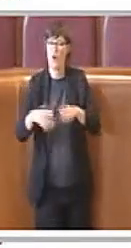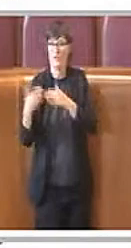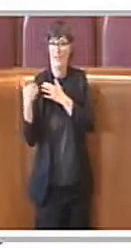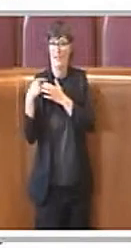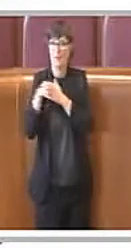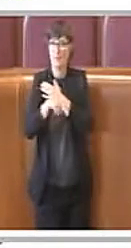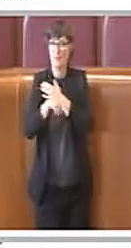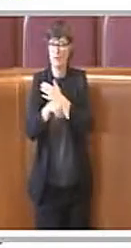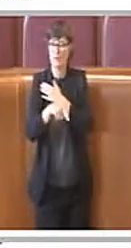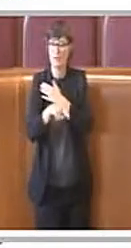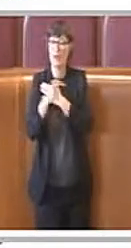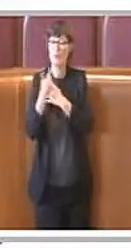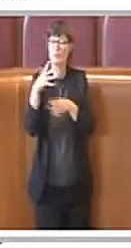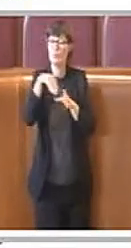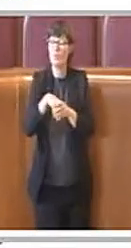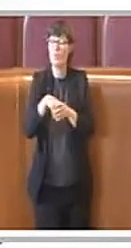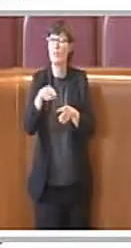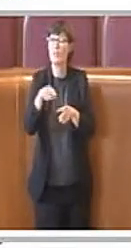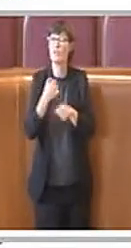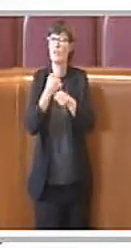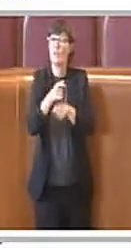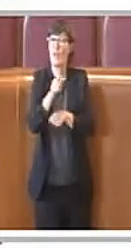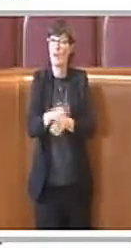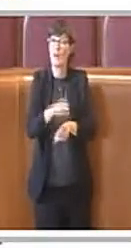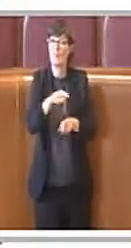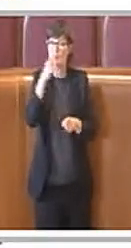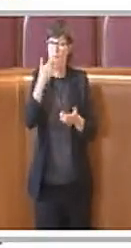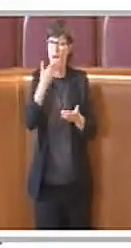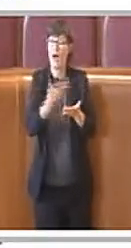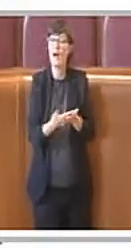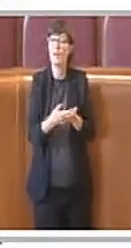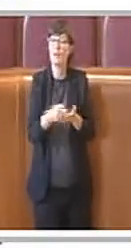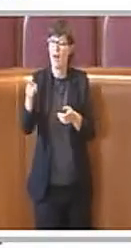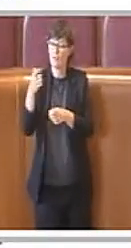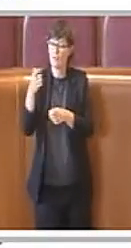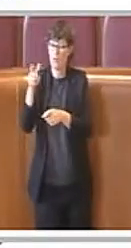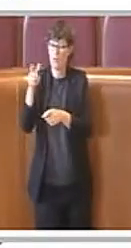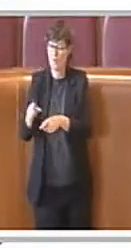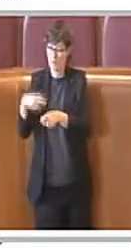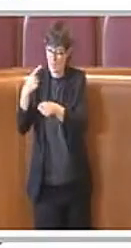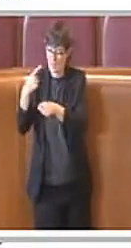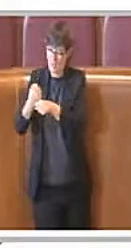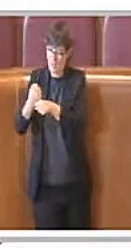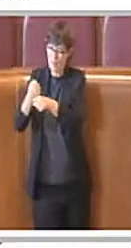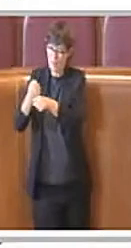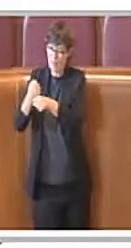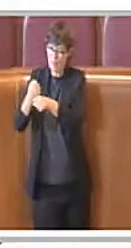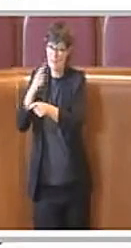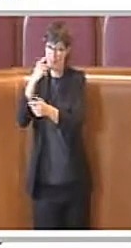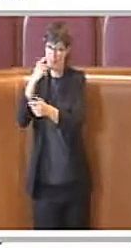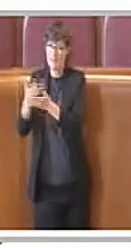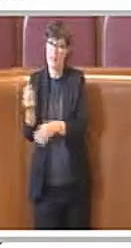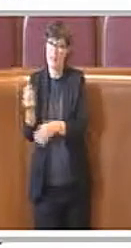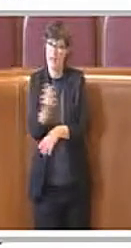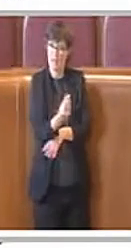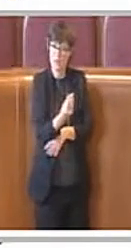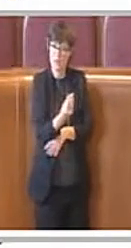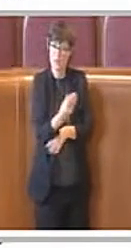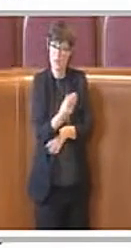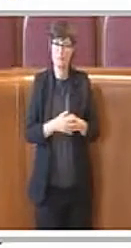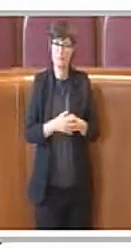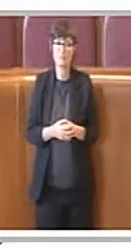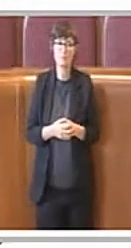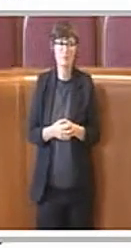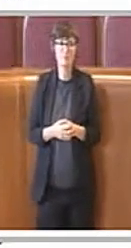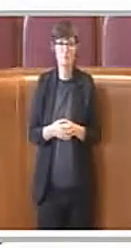soggetti delegati a rappresentare l'assemblea della consulta in tali ambiti. A garanzia di questo processo, il tempo utile per l